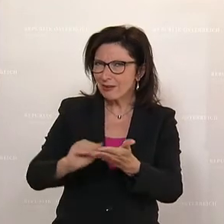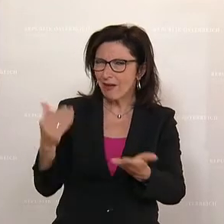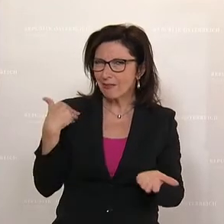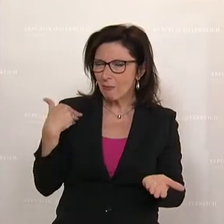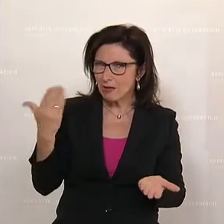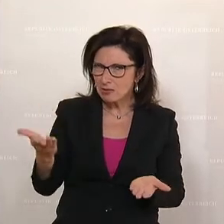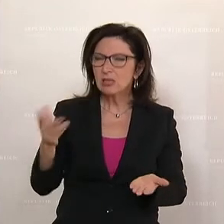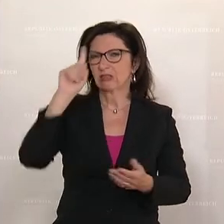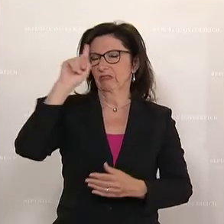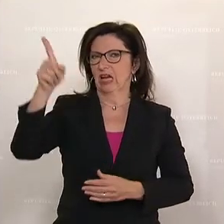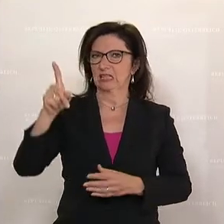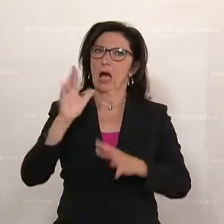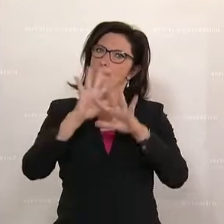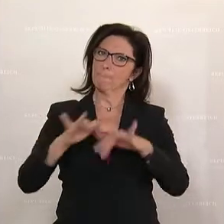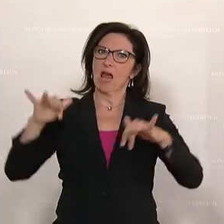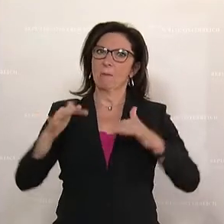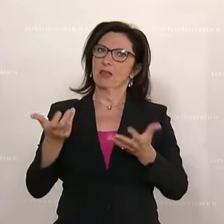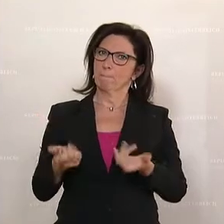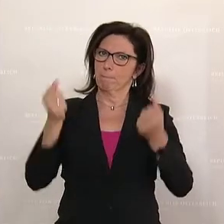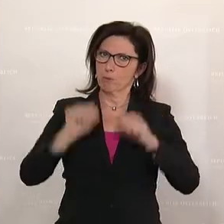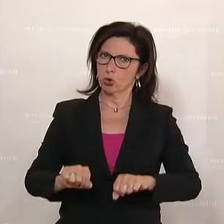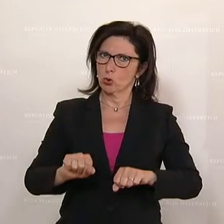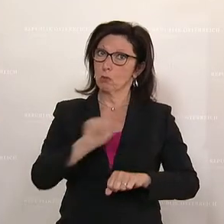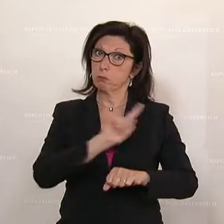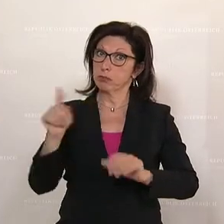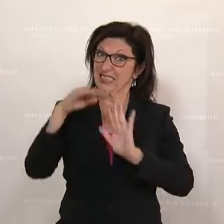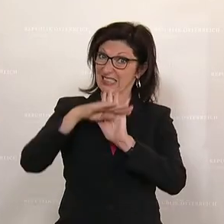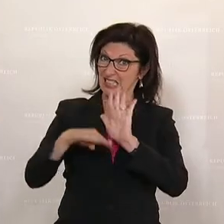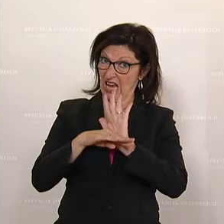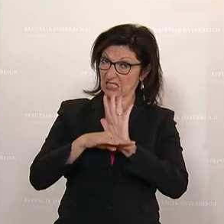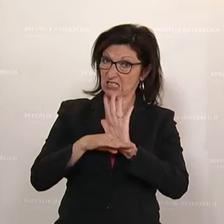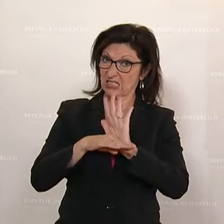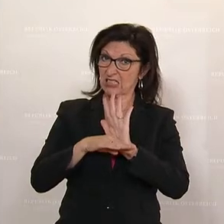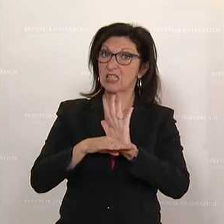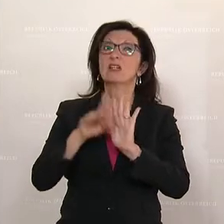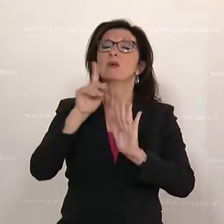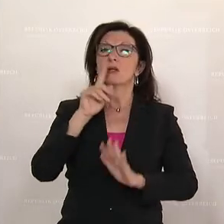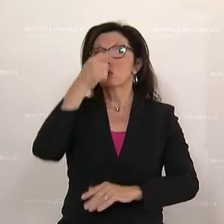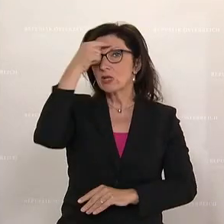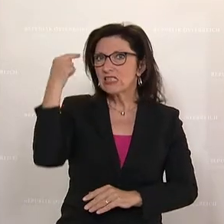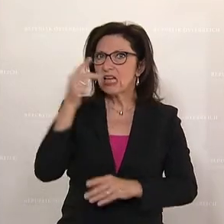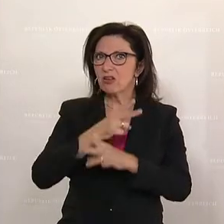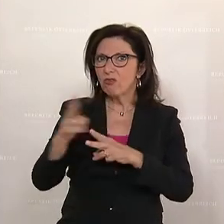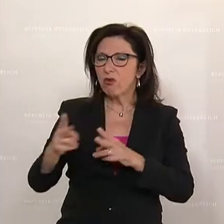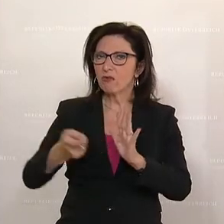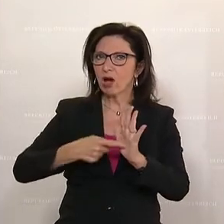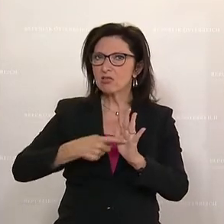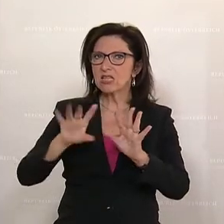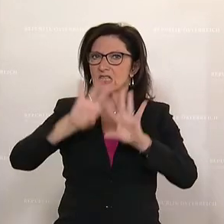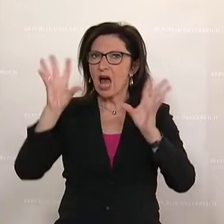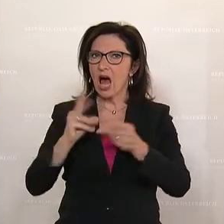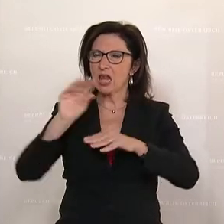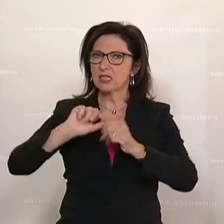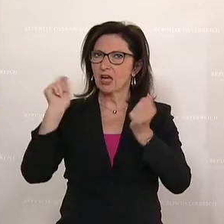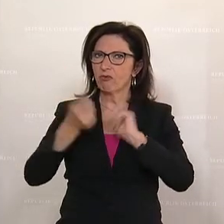parlamentarische Beschlüsse auch zur Gesetzwerdung immer erst dann auch Sinn machen, wenn alle Reformprojekte tatsächlich auch so